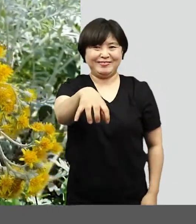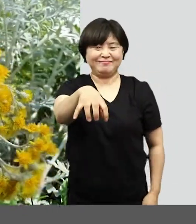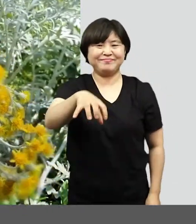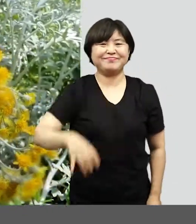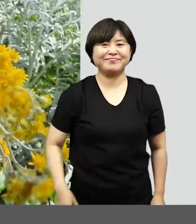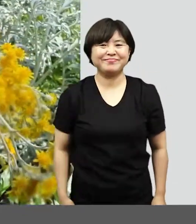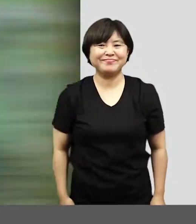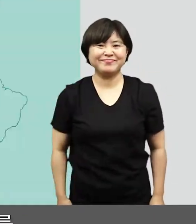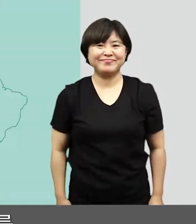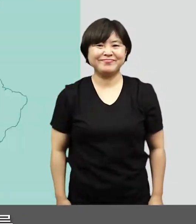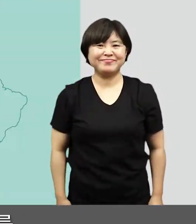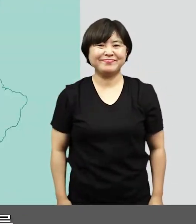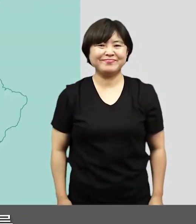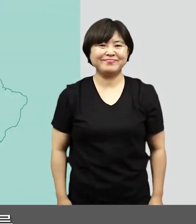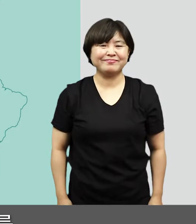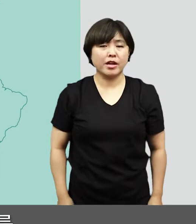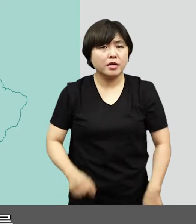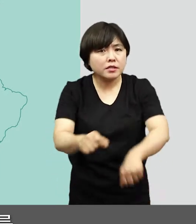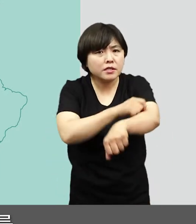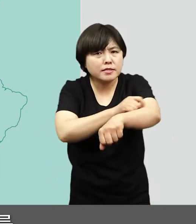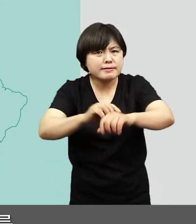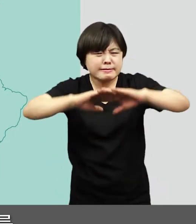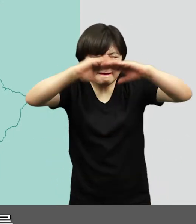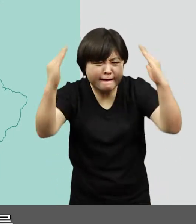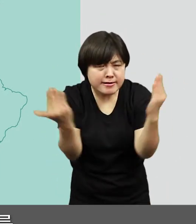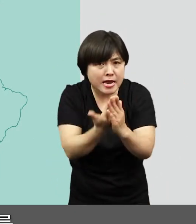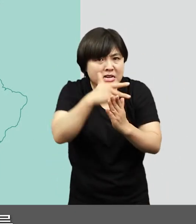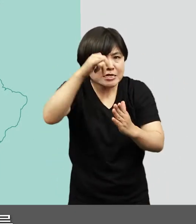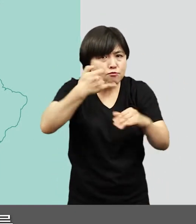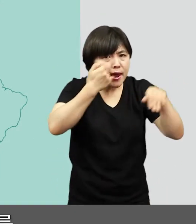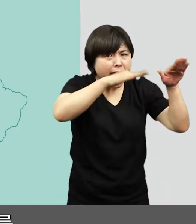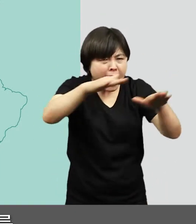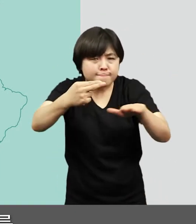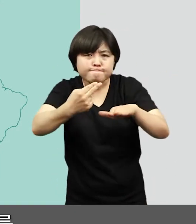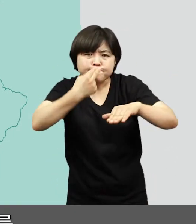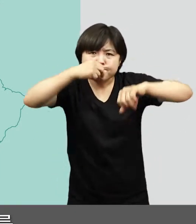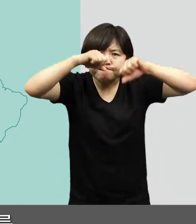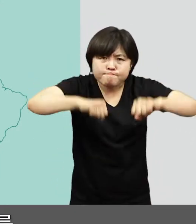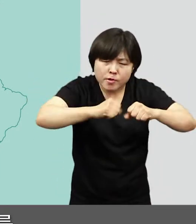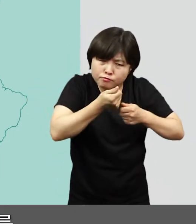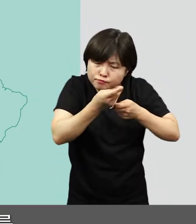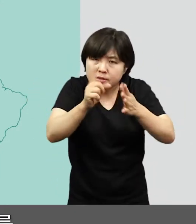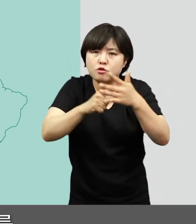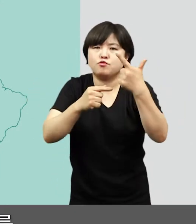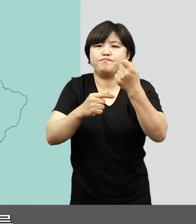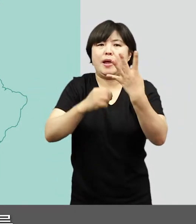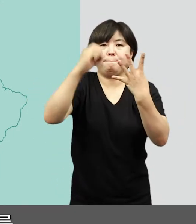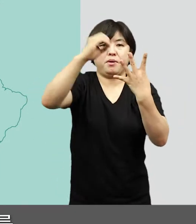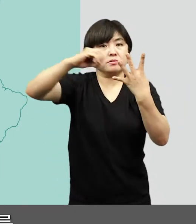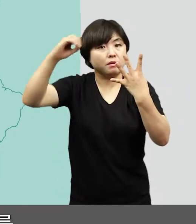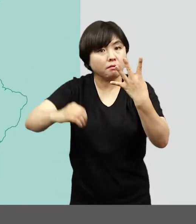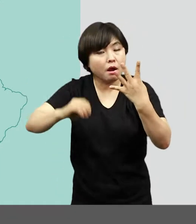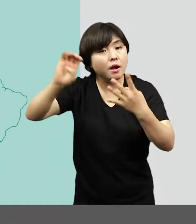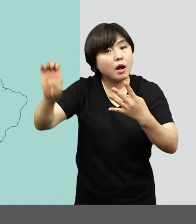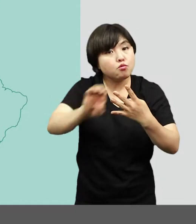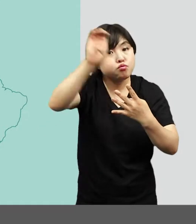생물다형성의 보고입니다. 특히 전체 지중해 식생대 면적의 64%를 차지하는 지중해